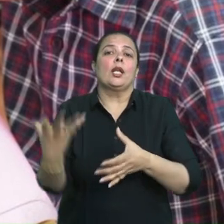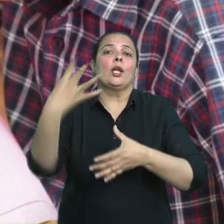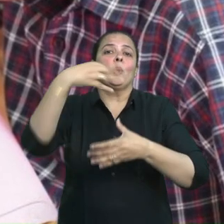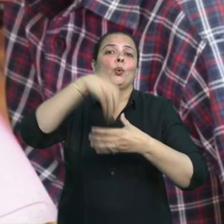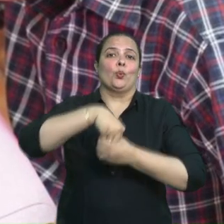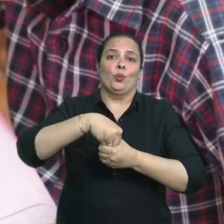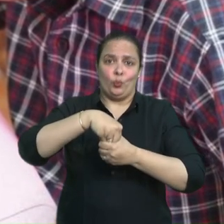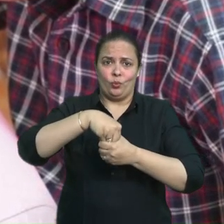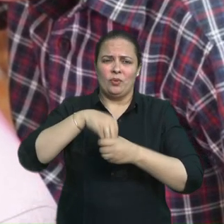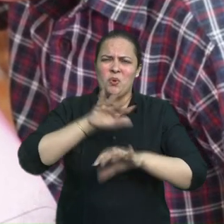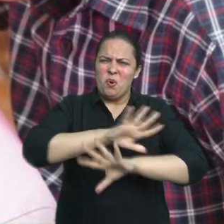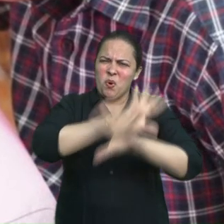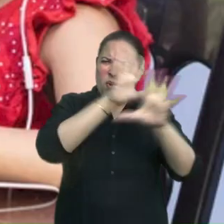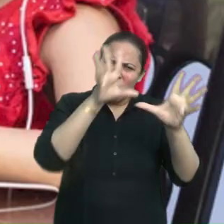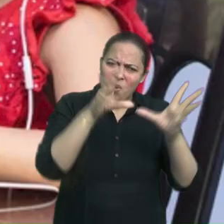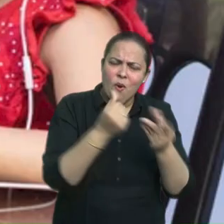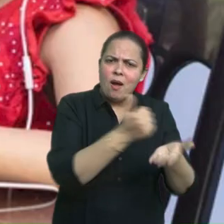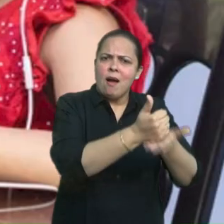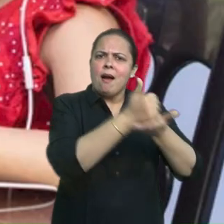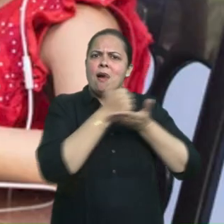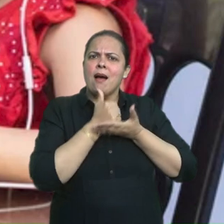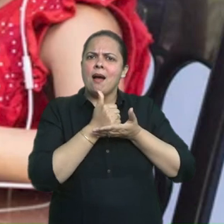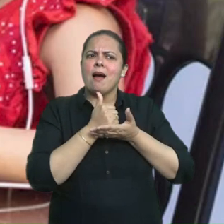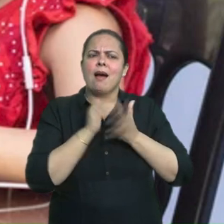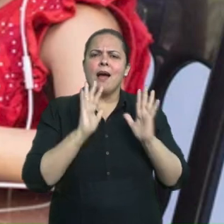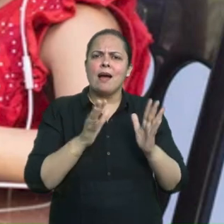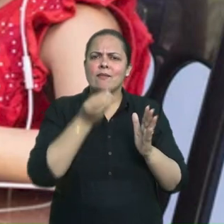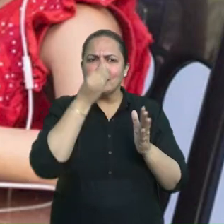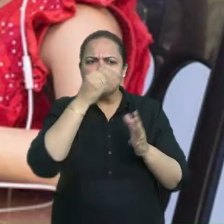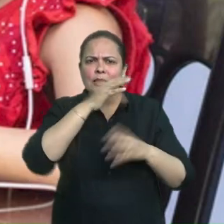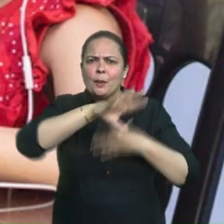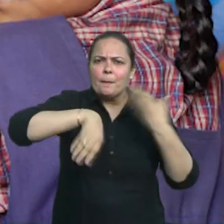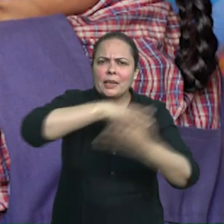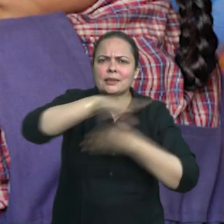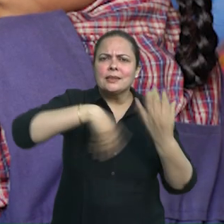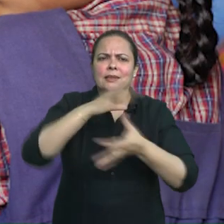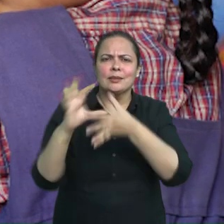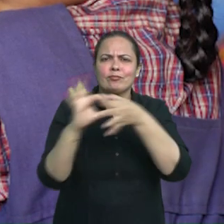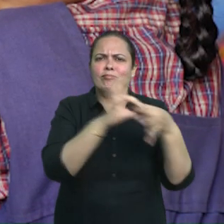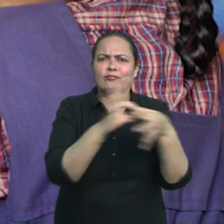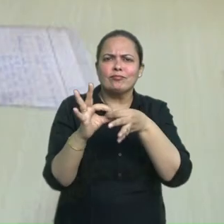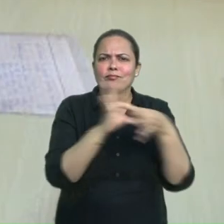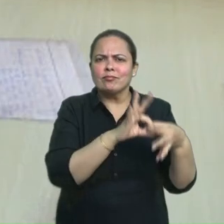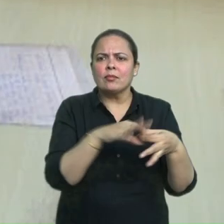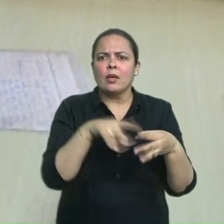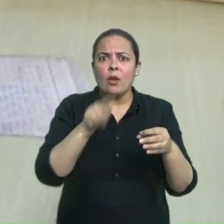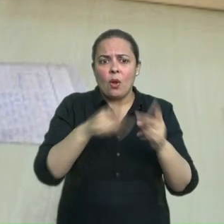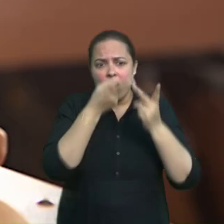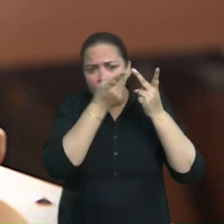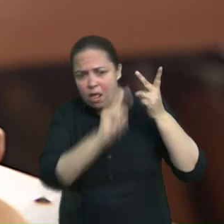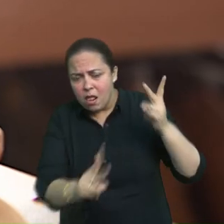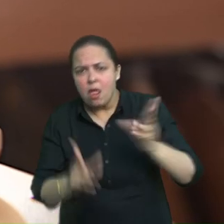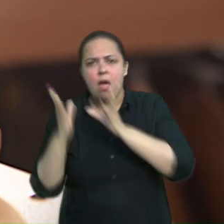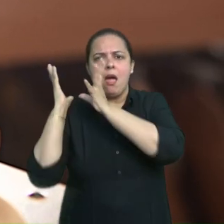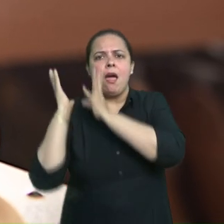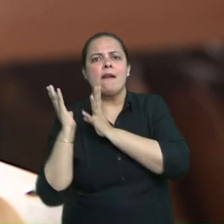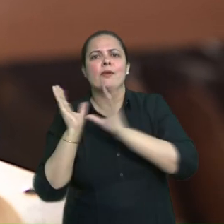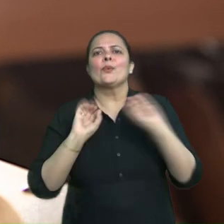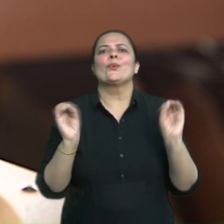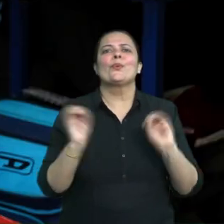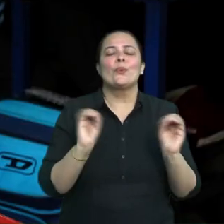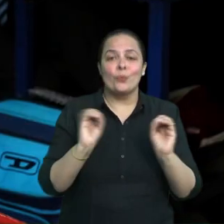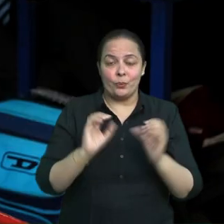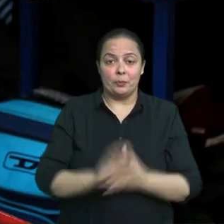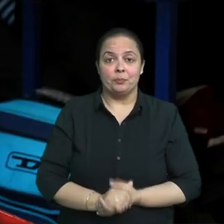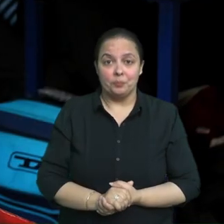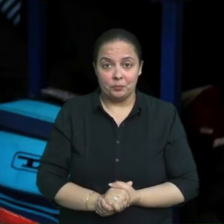प्रोग्रामों का एक उदेश्य सभी बच्चों को उनके संदर्ब, आधार, शमताओं और रुची के अनुसार